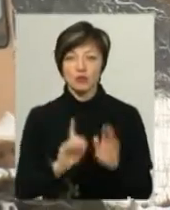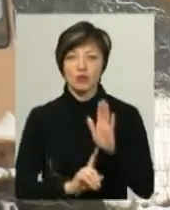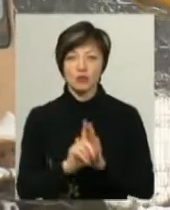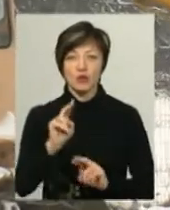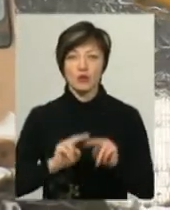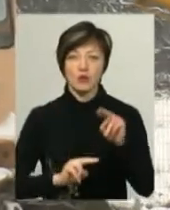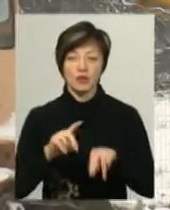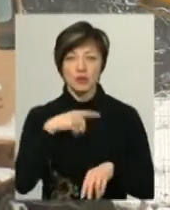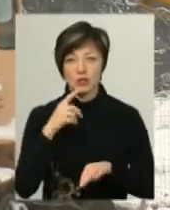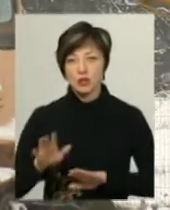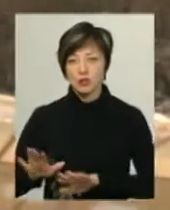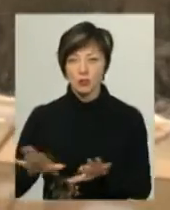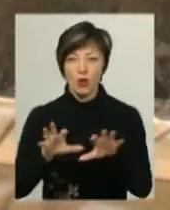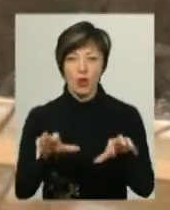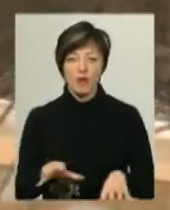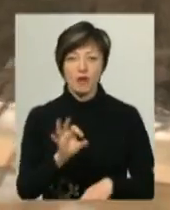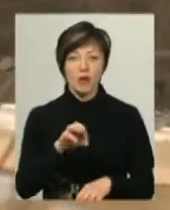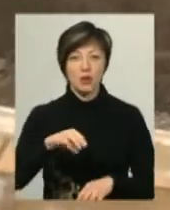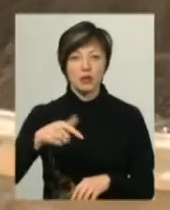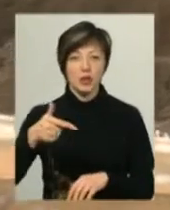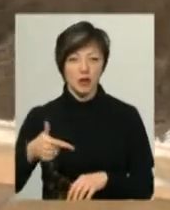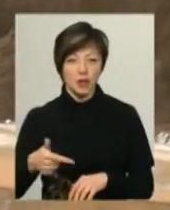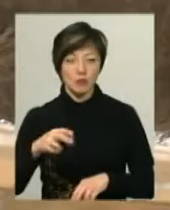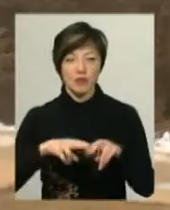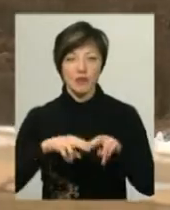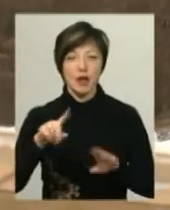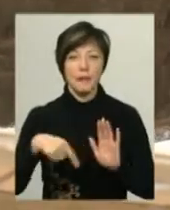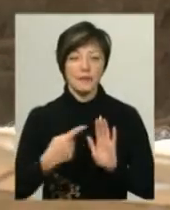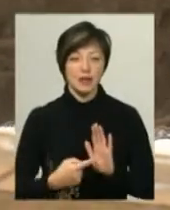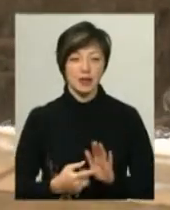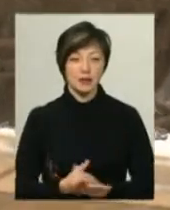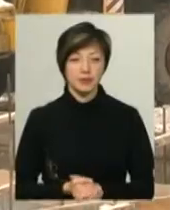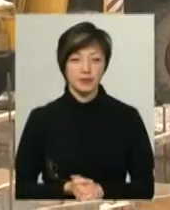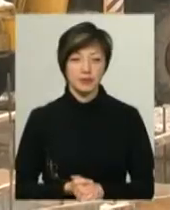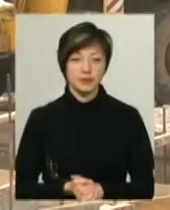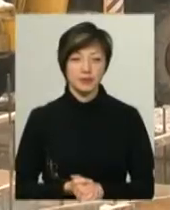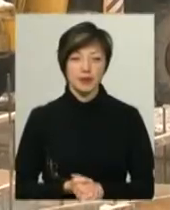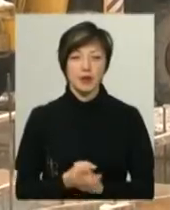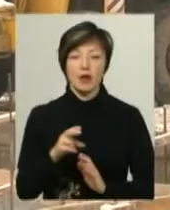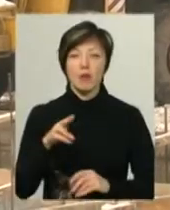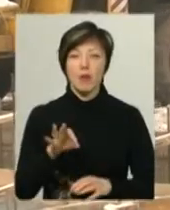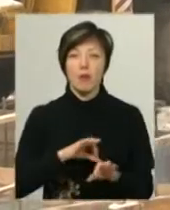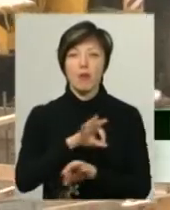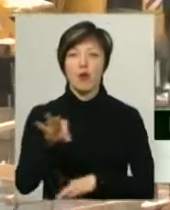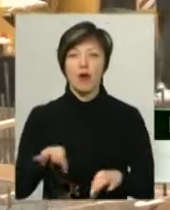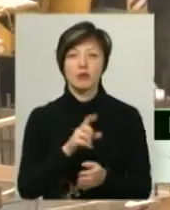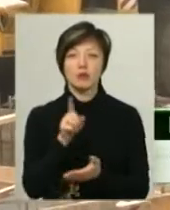будівництво, каже заступник голови об'єднаної територіальної громади з будівельних питань Віктор Яськов. По проєкту мала бути